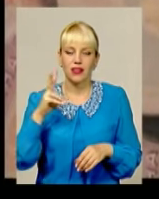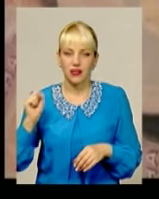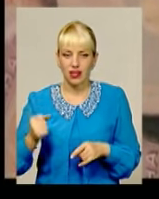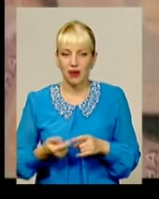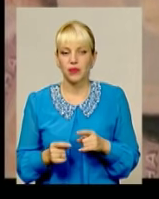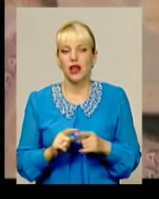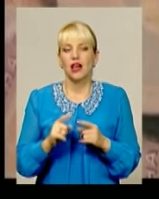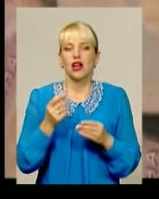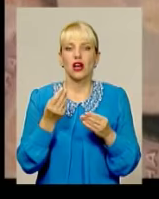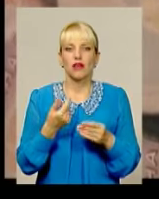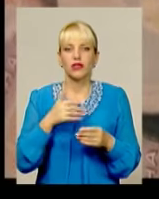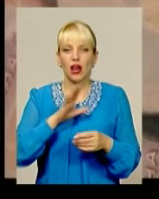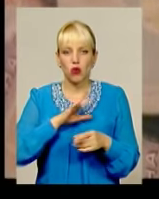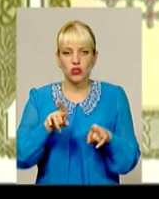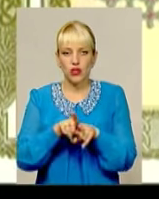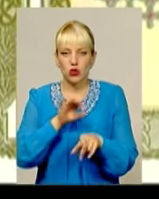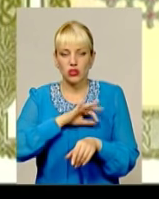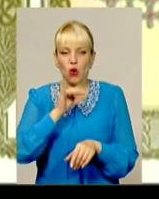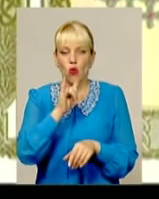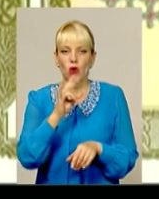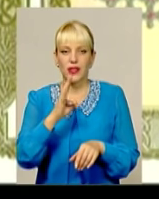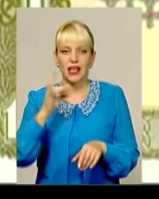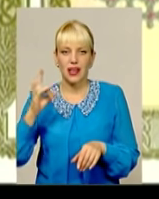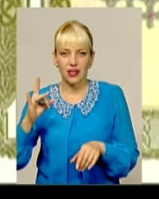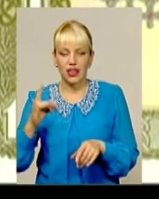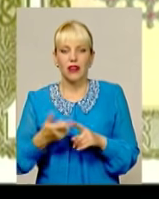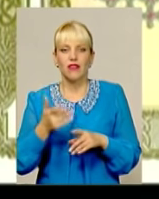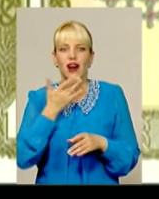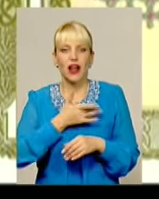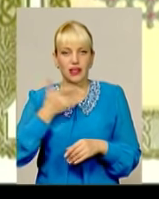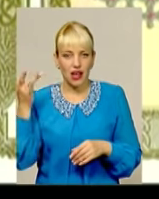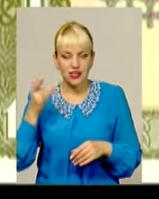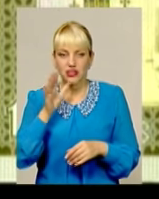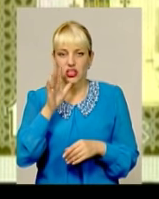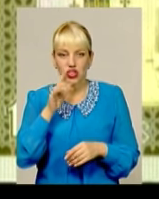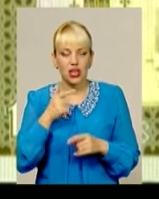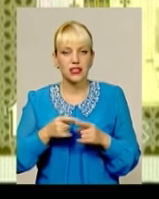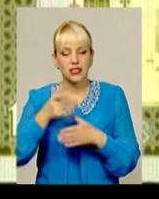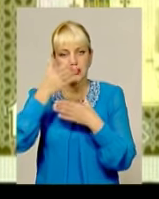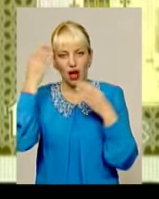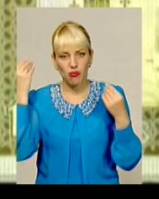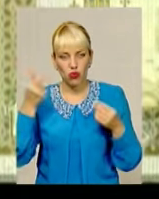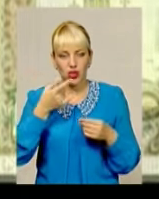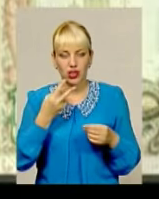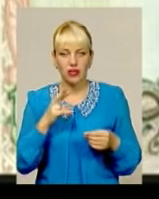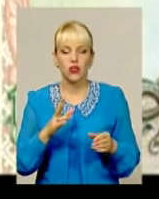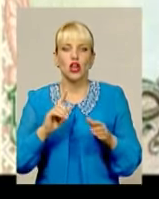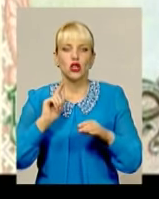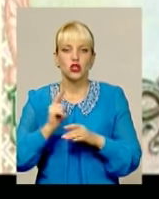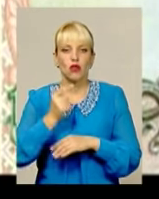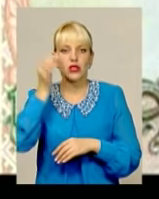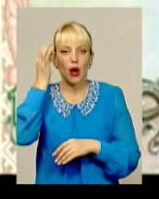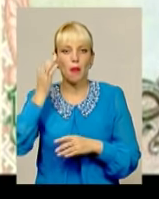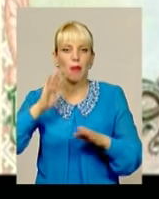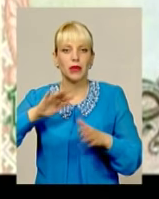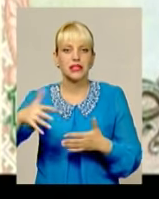використовувалася за часів УНР, на початку минулого століття. У радянську епоху про неї призабули і знову згадали після здобуття